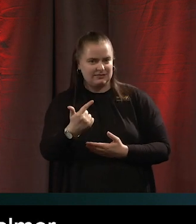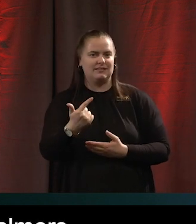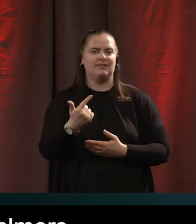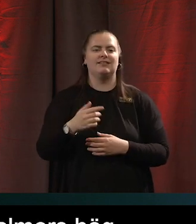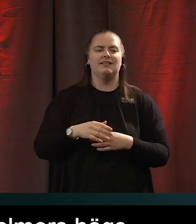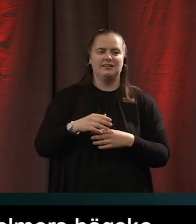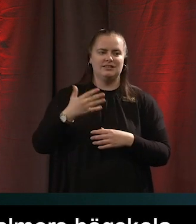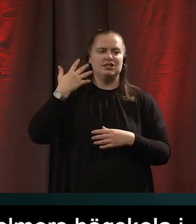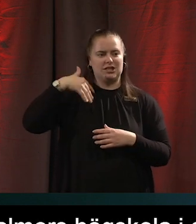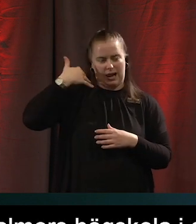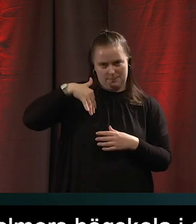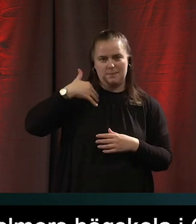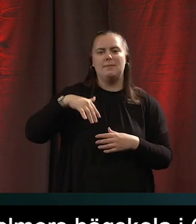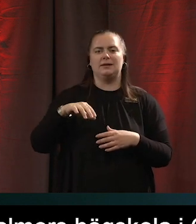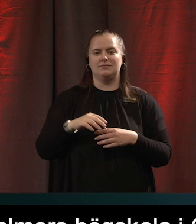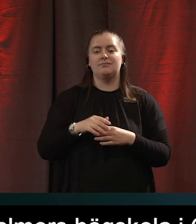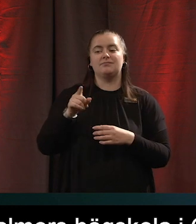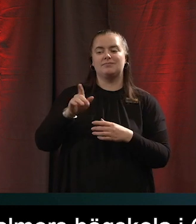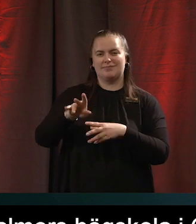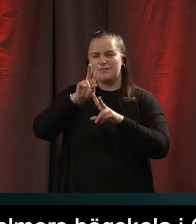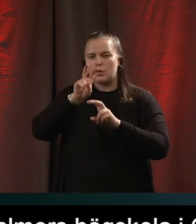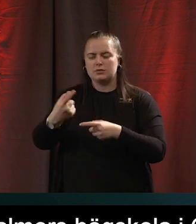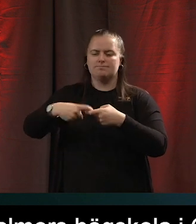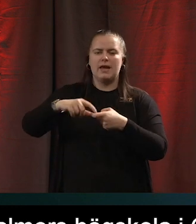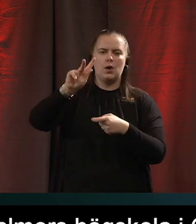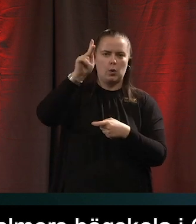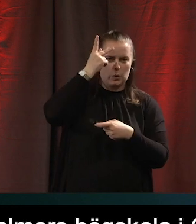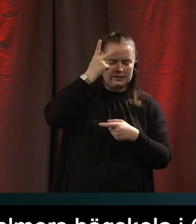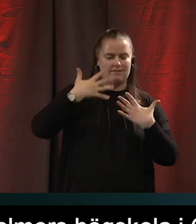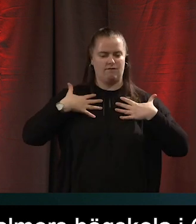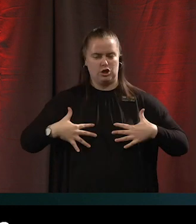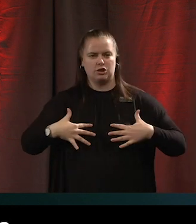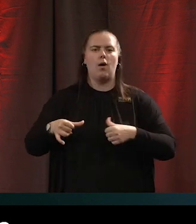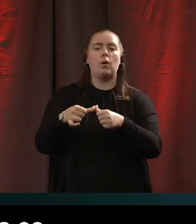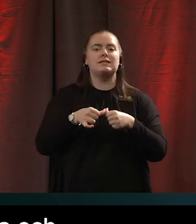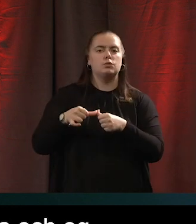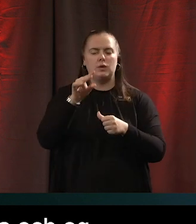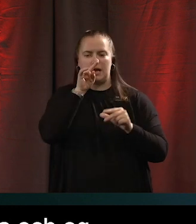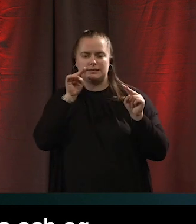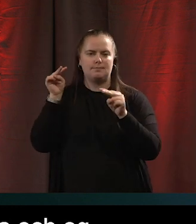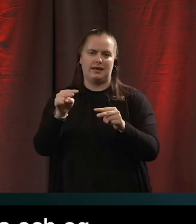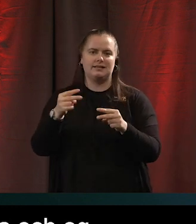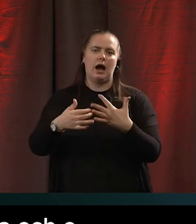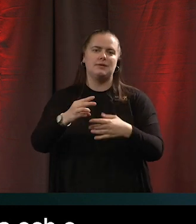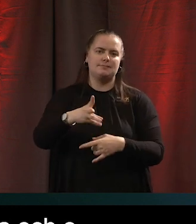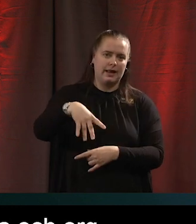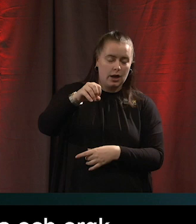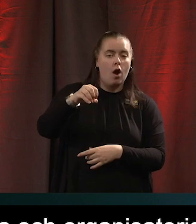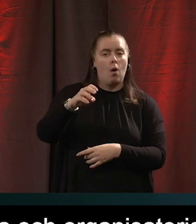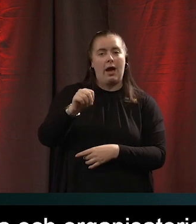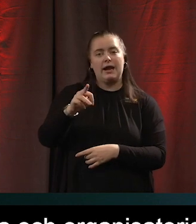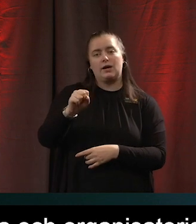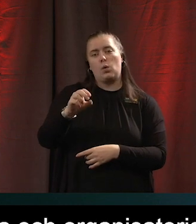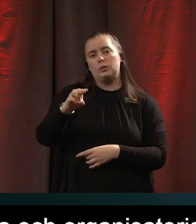Göteborg. Hennes forskning berör fysiska, kognitiva och organisatoriska aspekter av arbetsmiljö och just ergonomi.